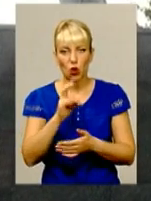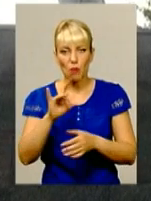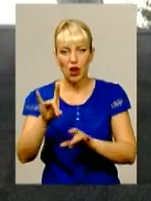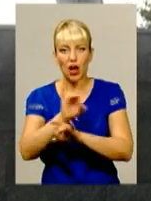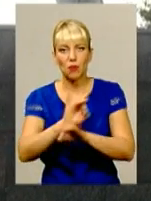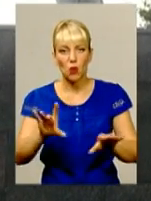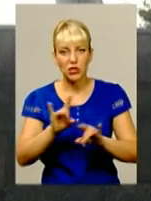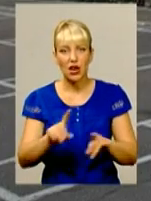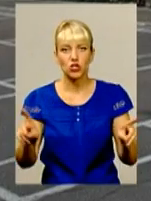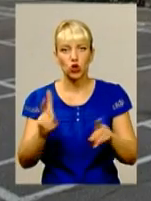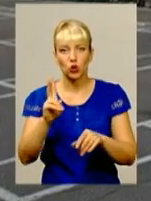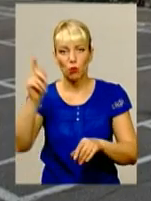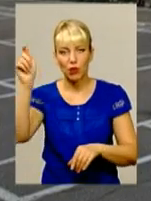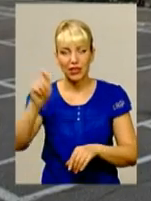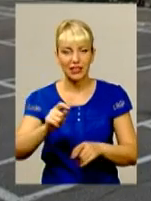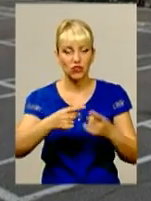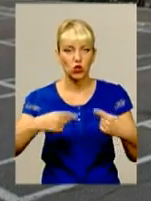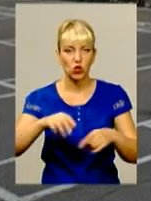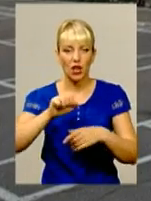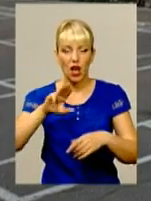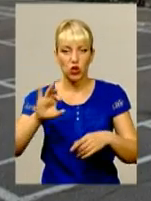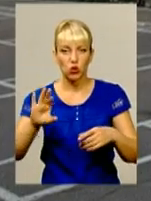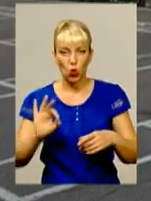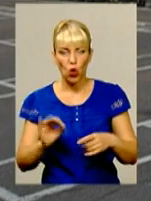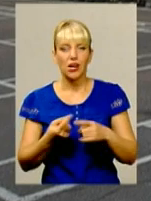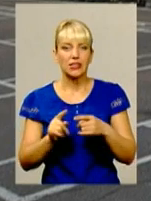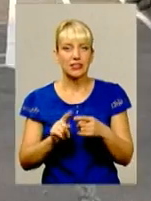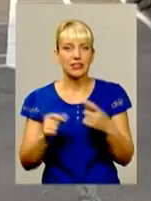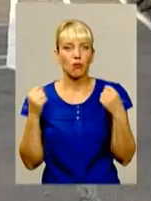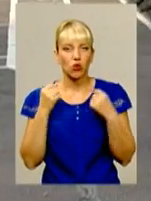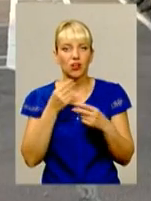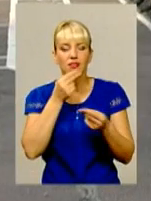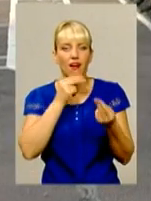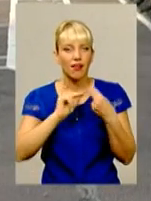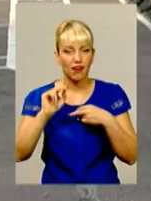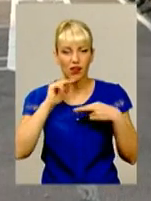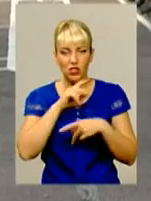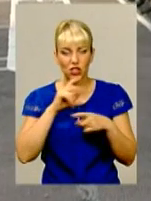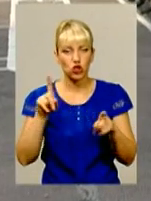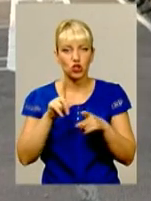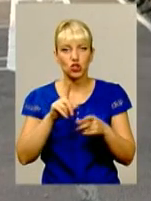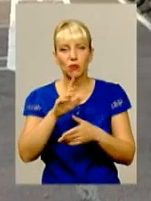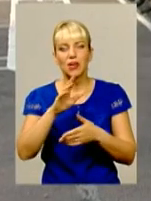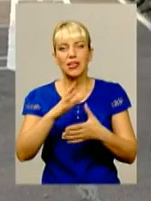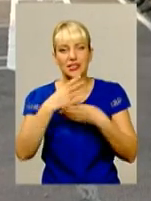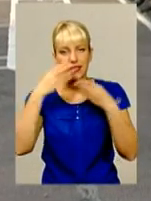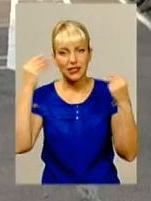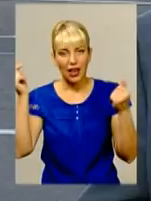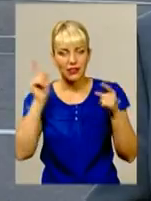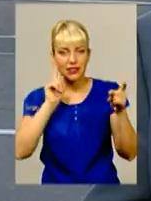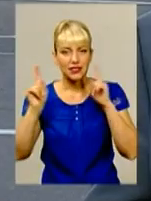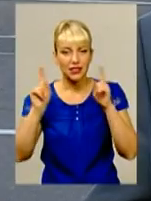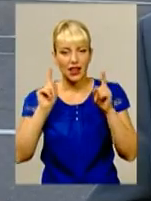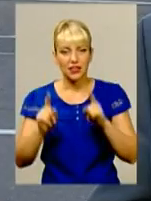щойно прибув із зони АТО, спорт – це найкращі ліки. Та чудова нагода зняти стрес і швидше повернутися до мирного життя.